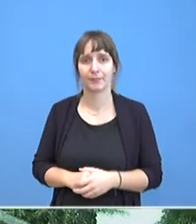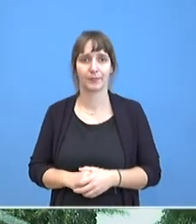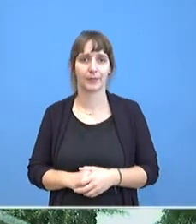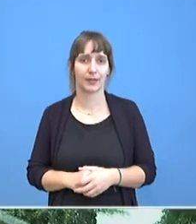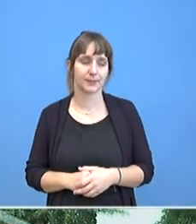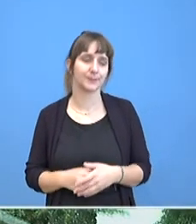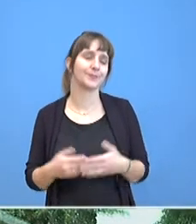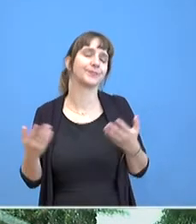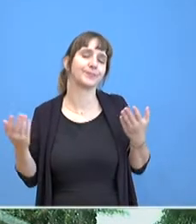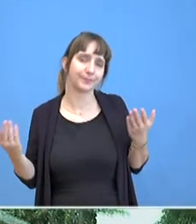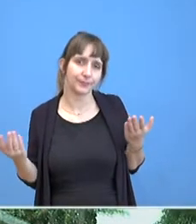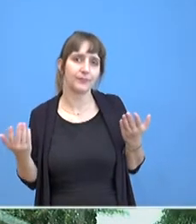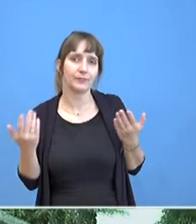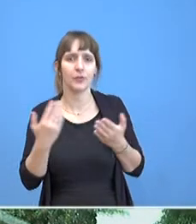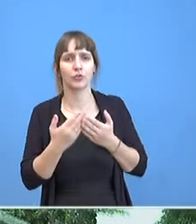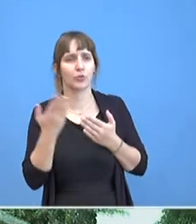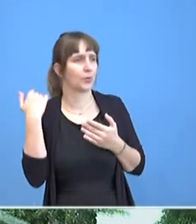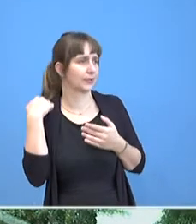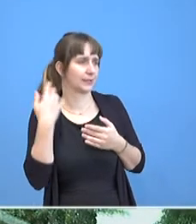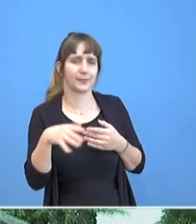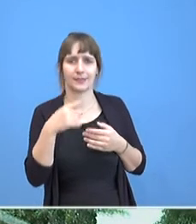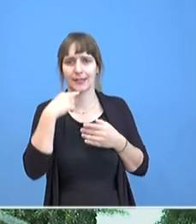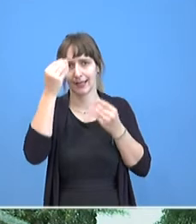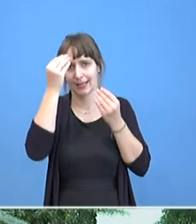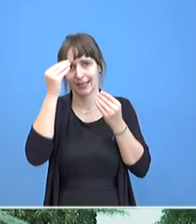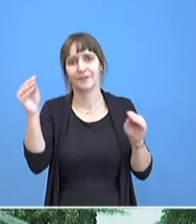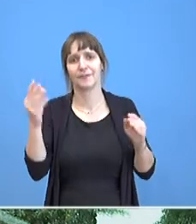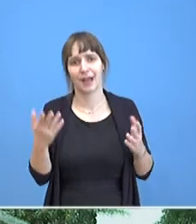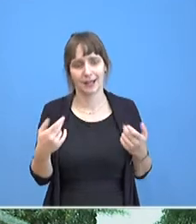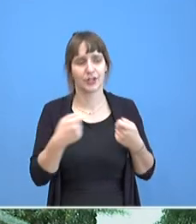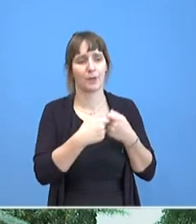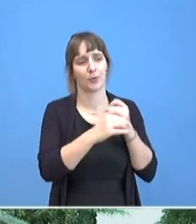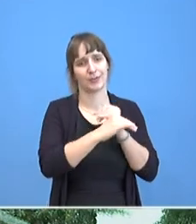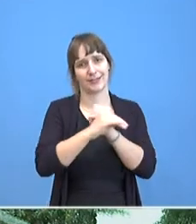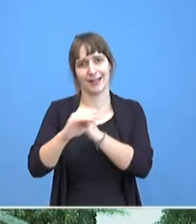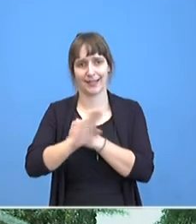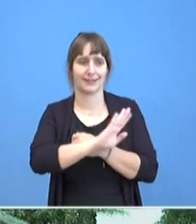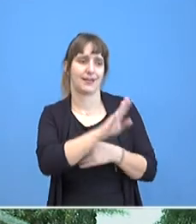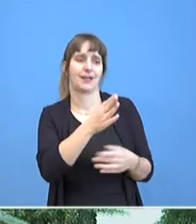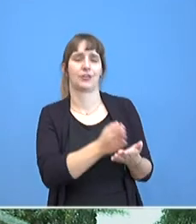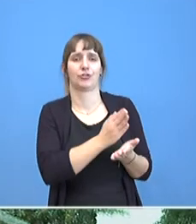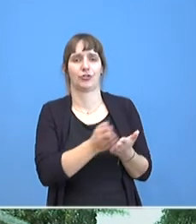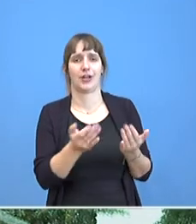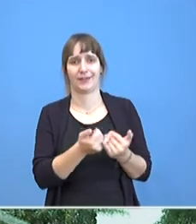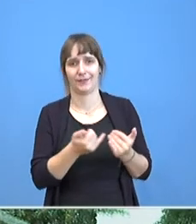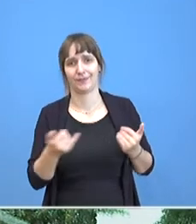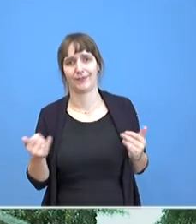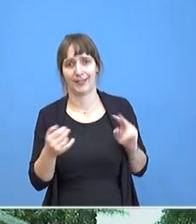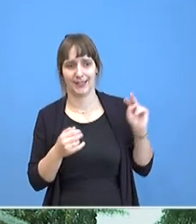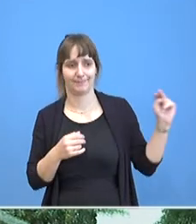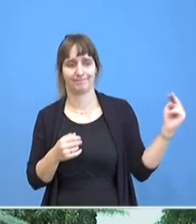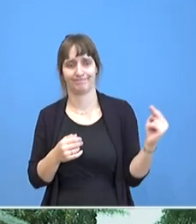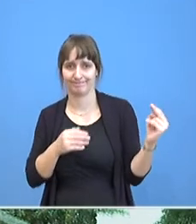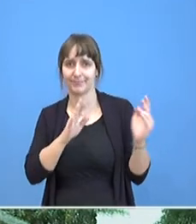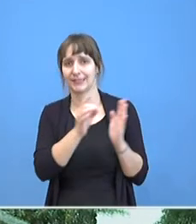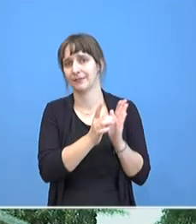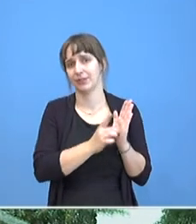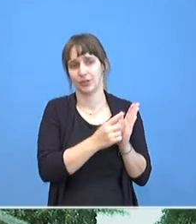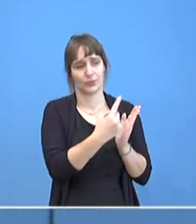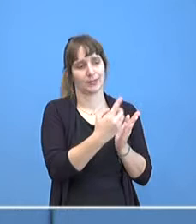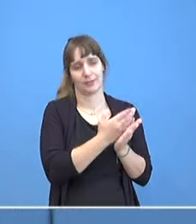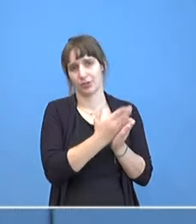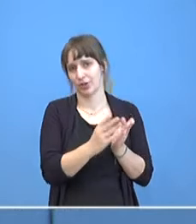Es bleibt bei dem Hinweis, den wir eben gegeben haben. Es regeln die Bundesländer, die das entsprechend zu definieren haben.